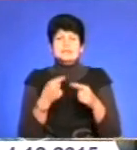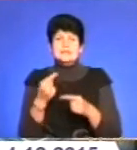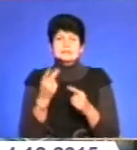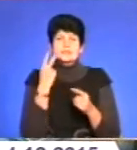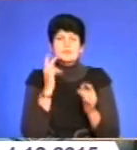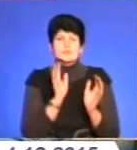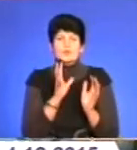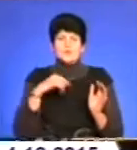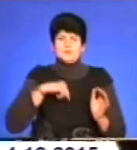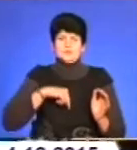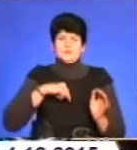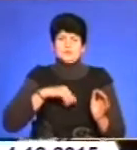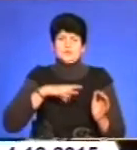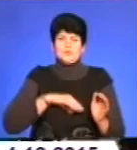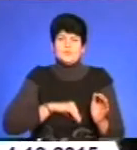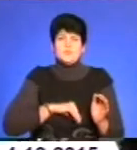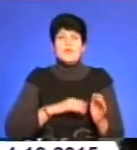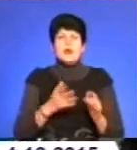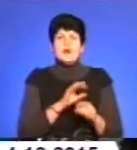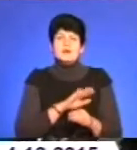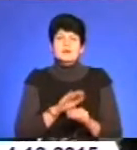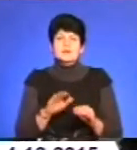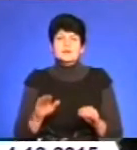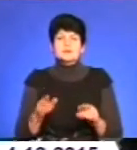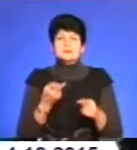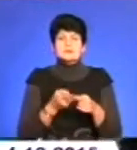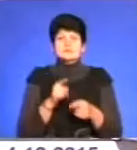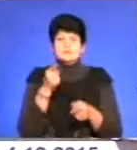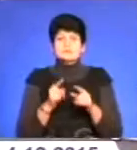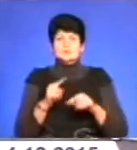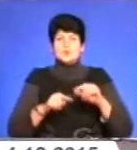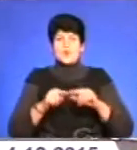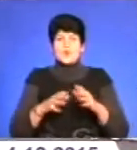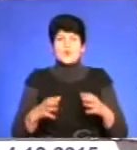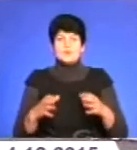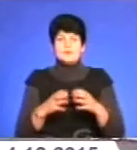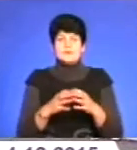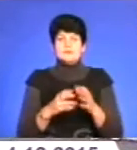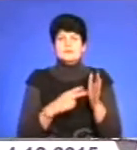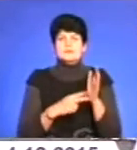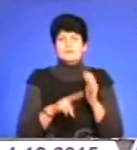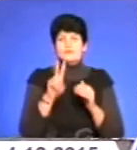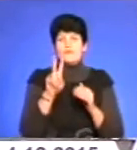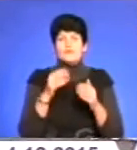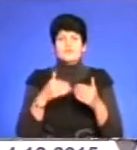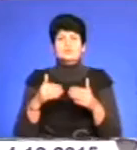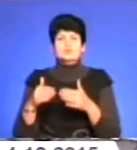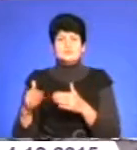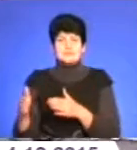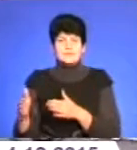дбають про духовні цінності, а вихованці закладу – справжня родина. Серед 82 випускників